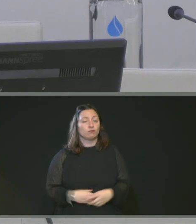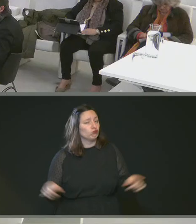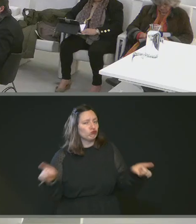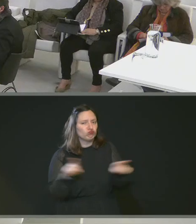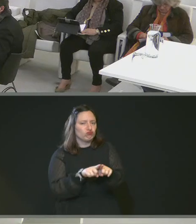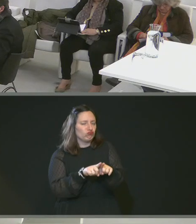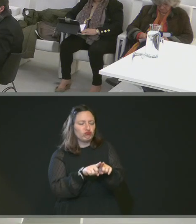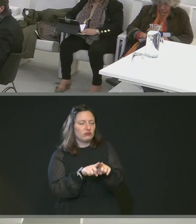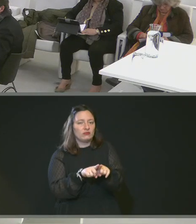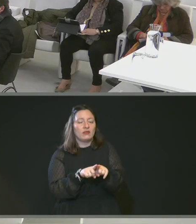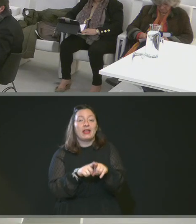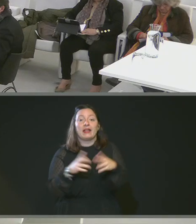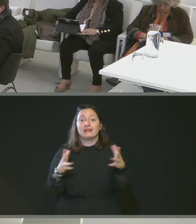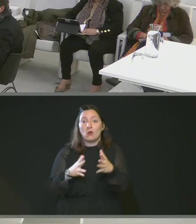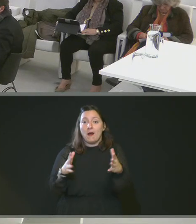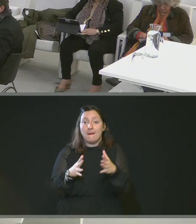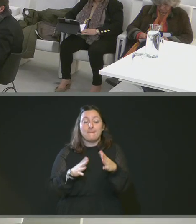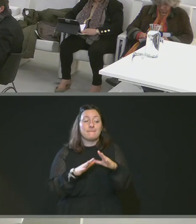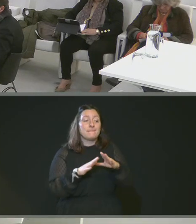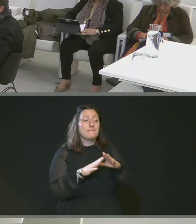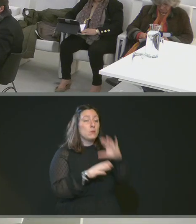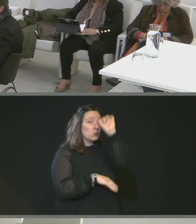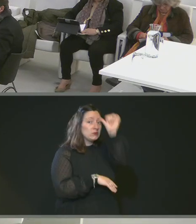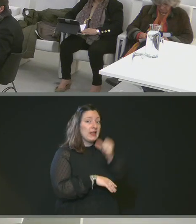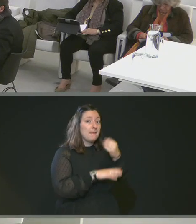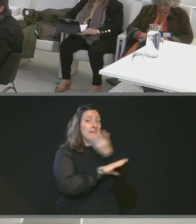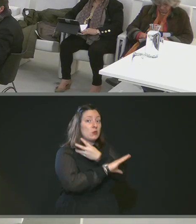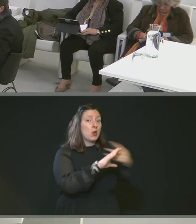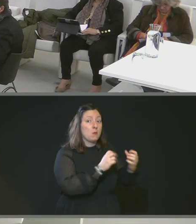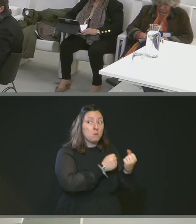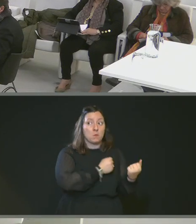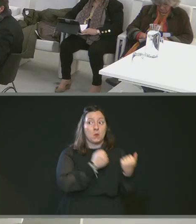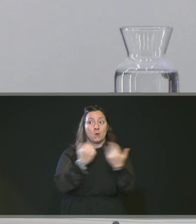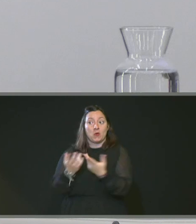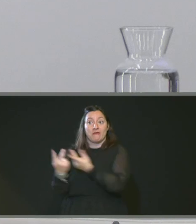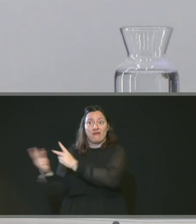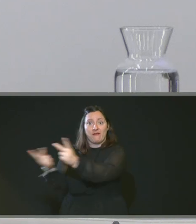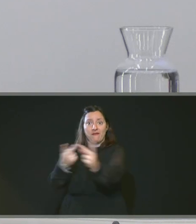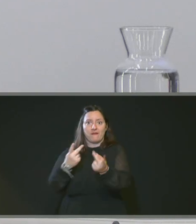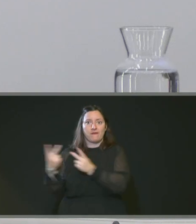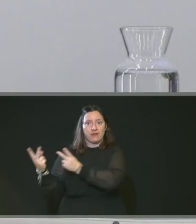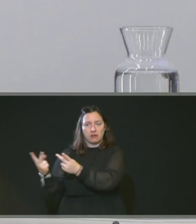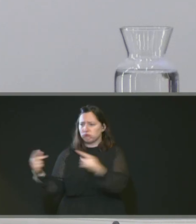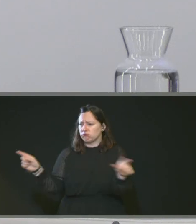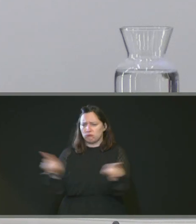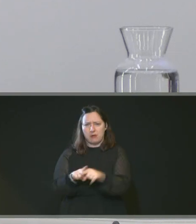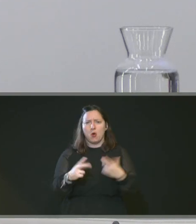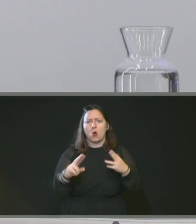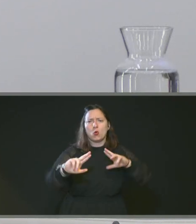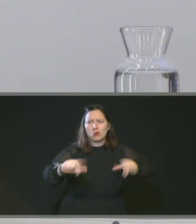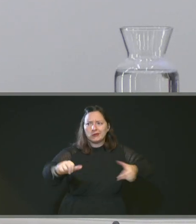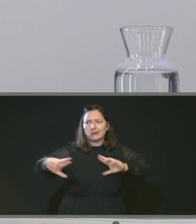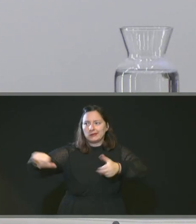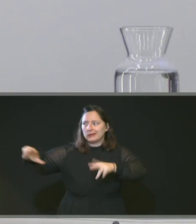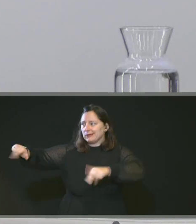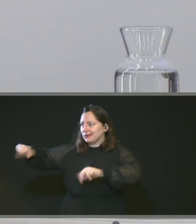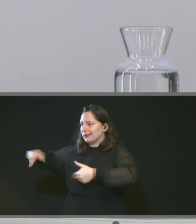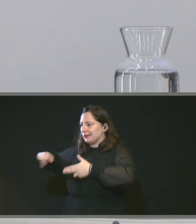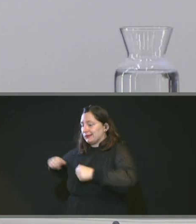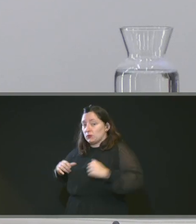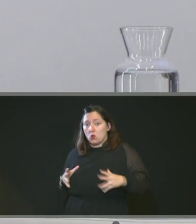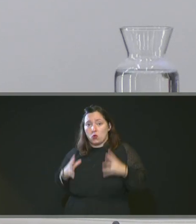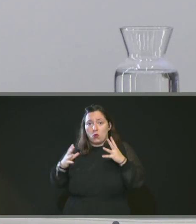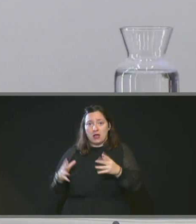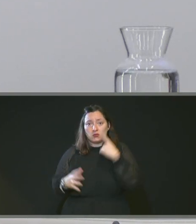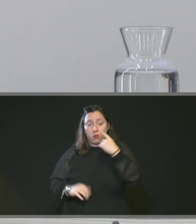esprit, la réunion des musées métropolitains propose aux communes de signer ces mêmes conventions pour engager un ensemble d'actions qui